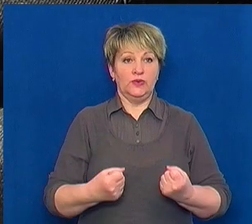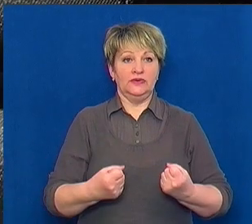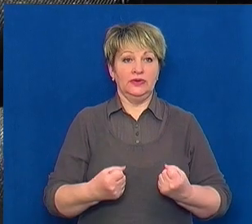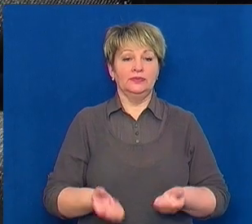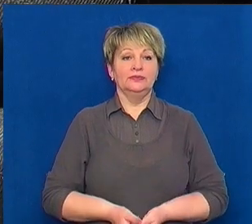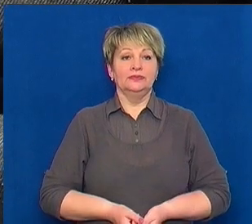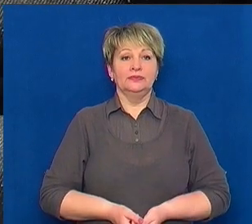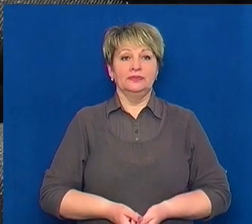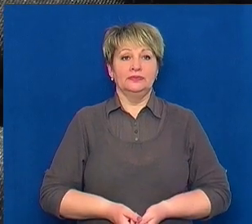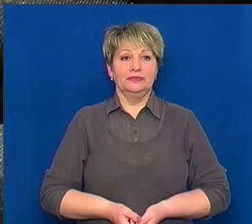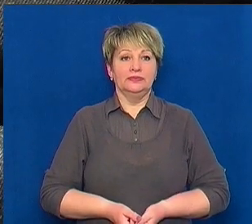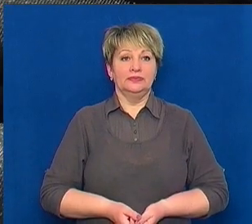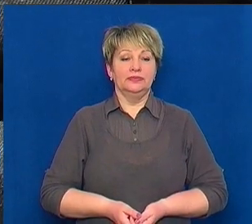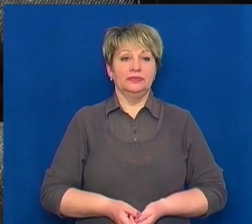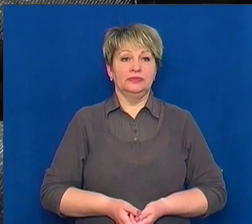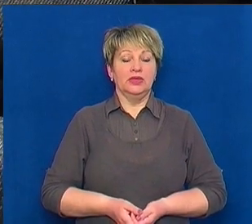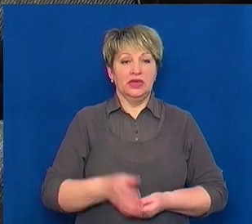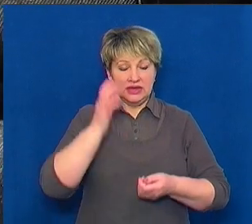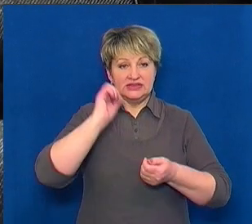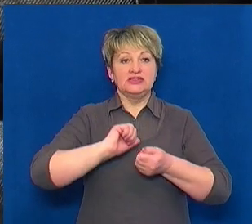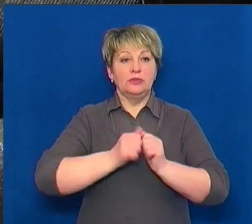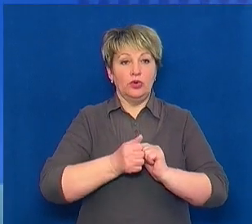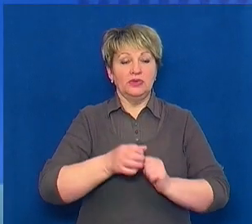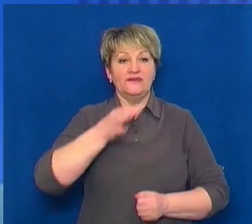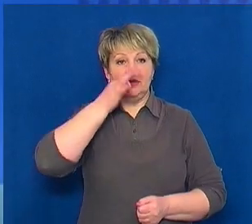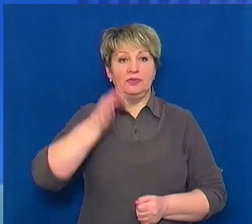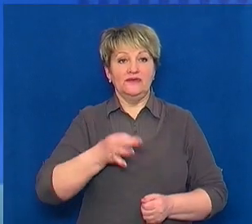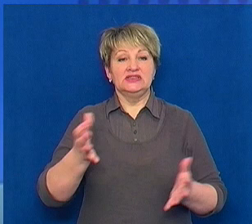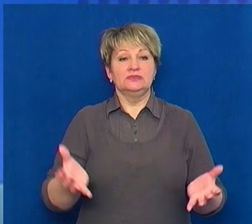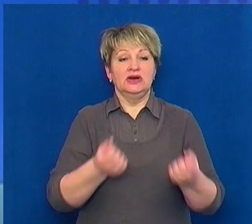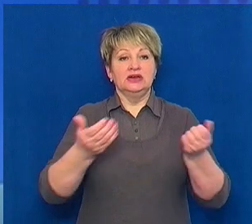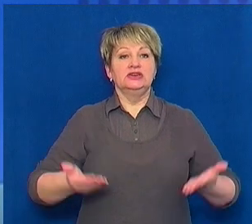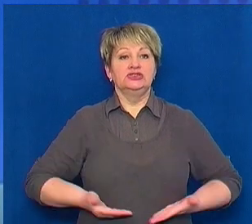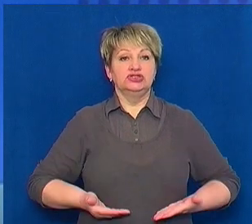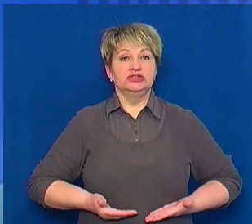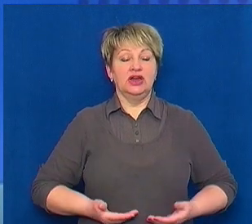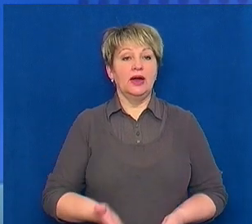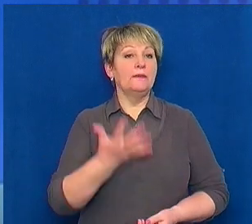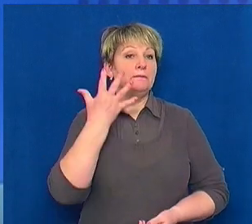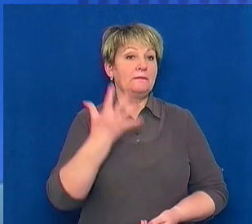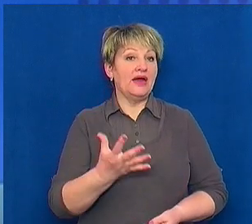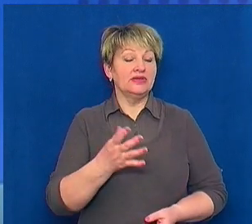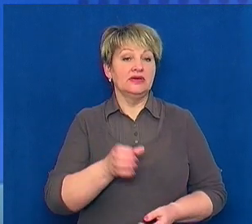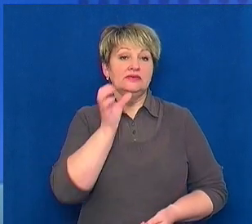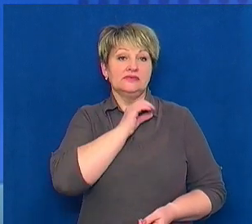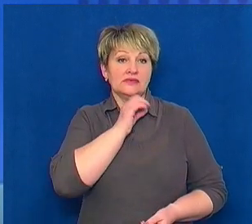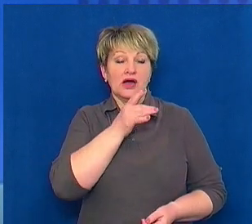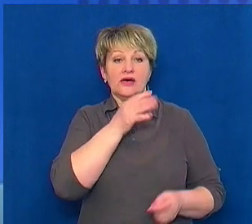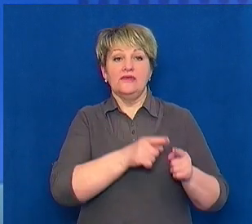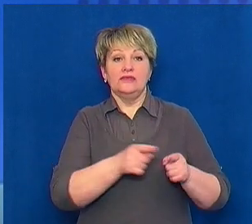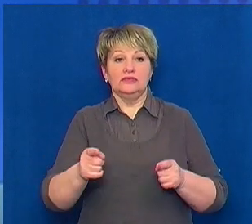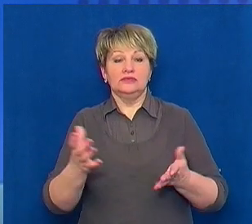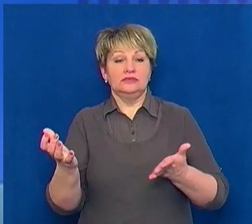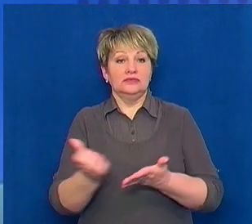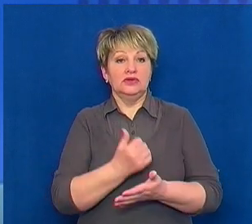Пам'ятайте, відповідальність рятує життя. П'ять браконьєрів виявили сьогодні під час спільного